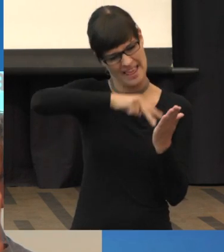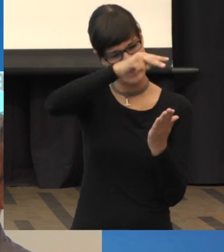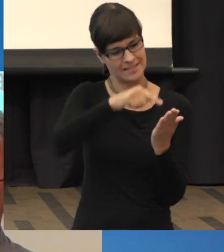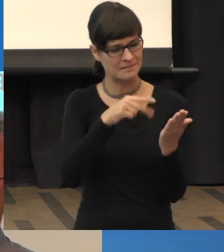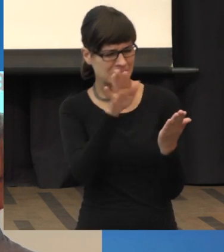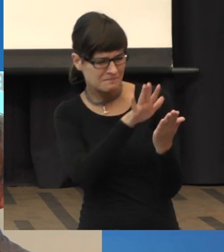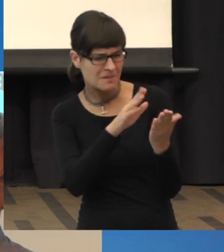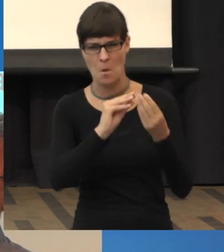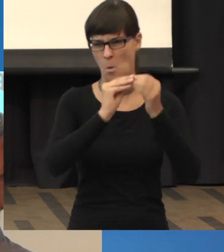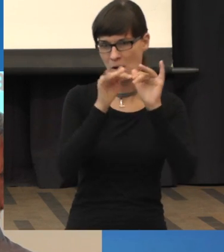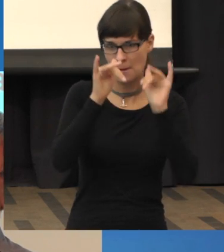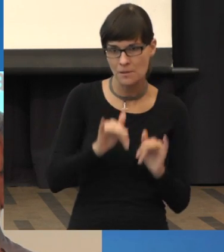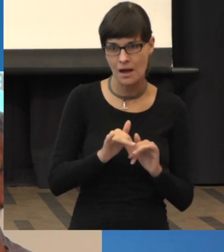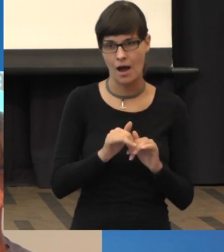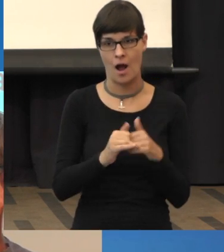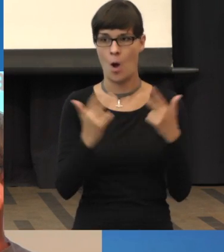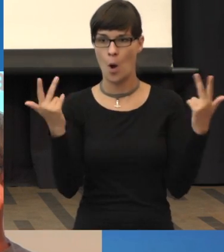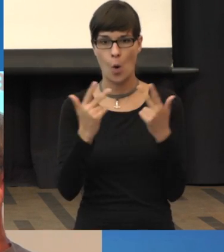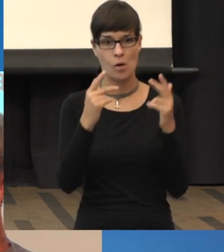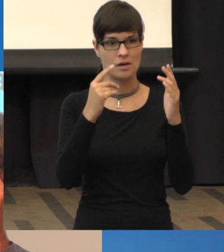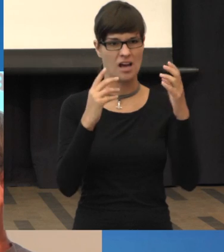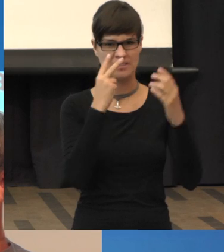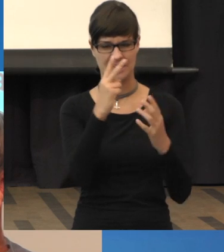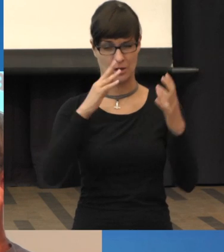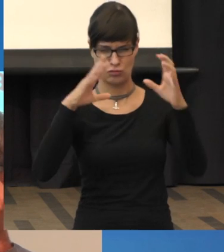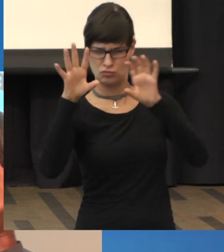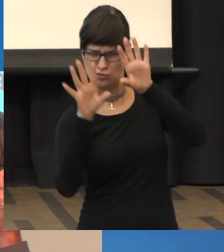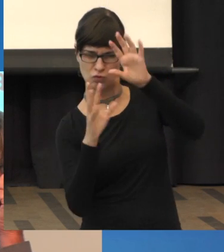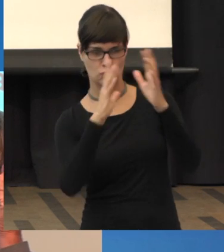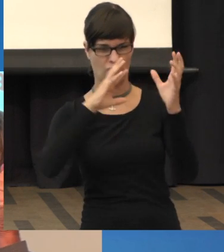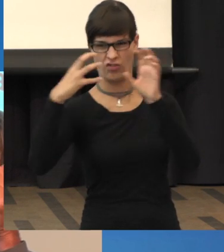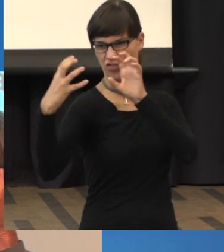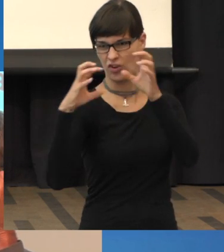oder das Verzerrtsehen ist ein Anfangssymptom